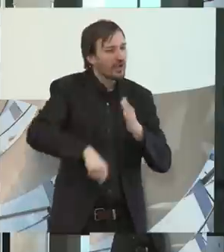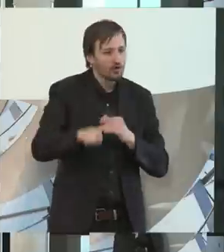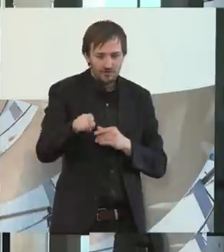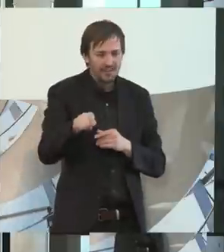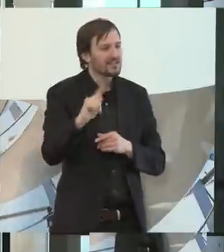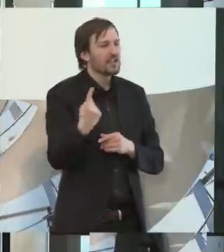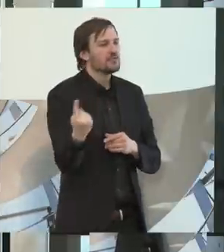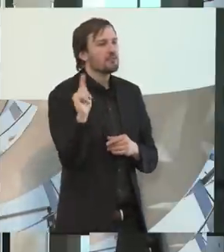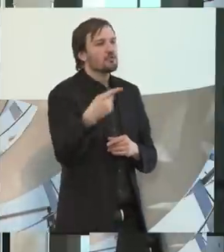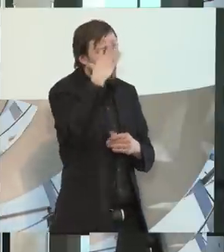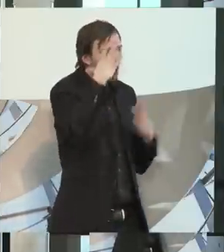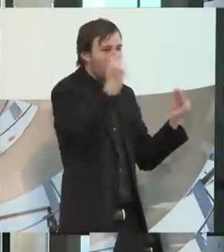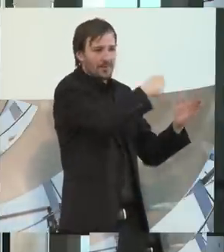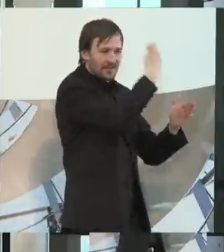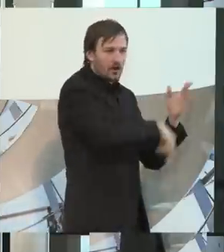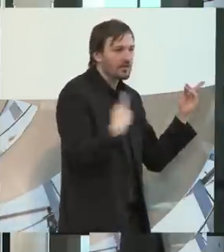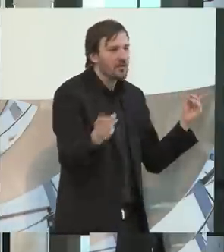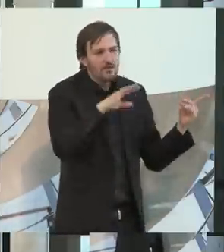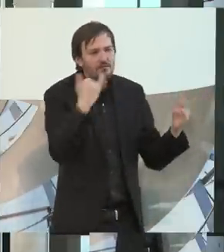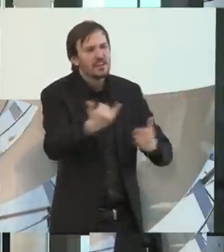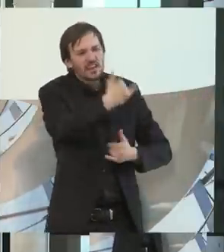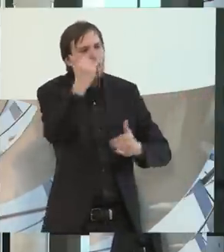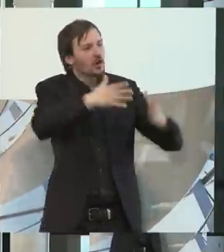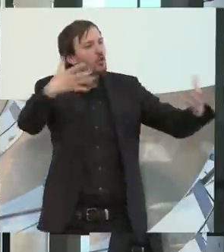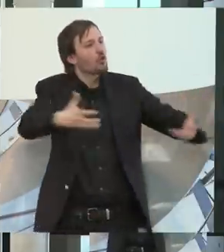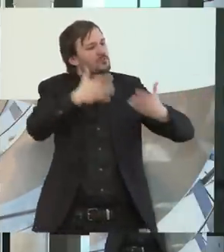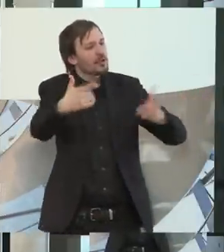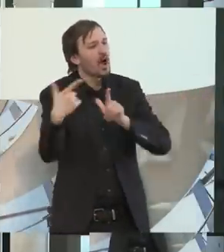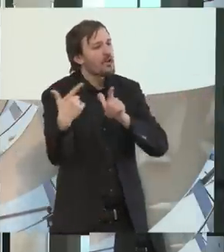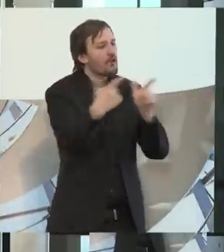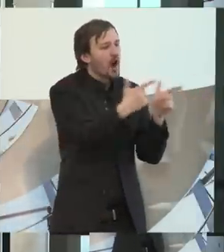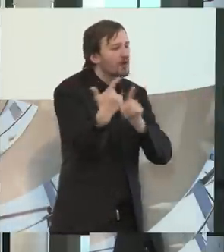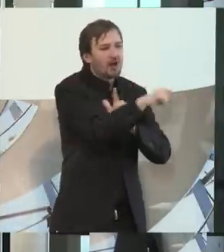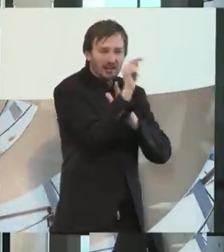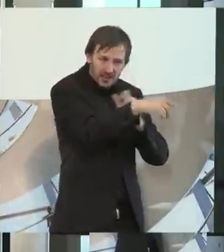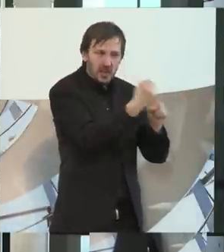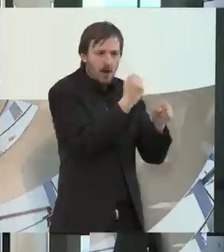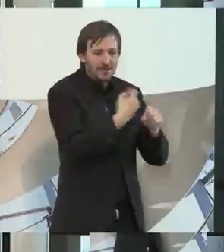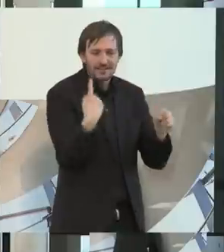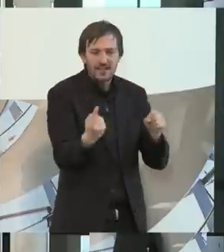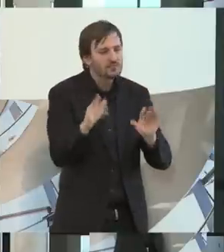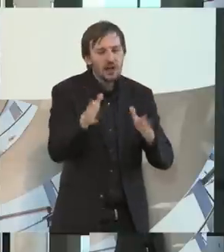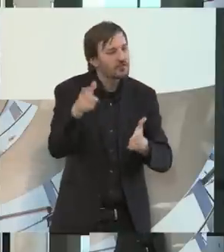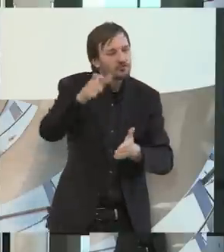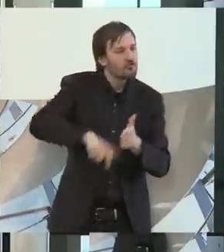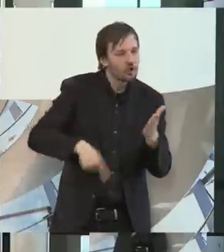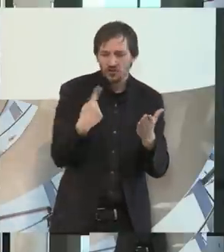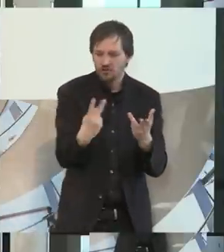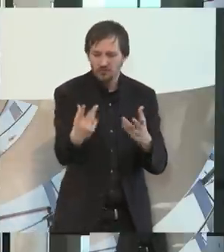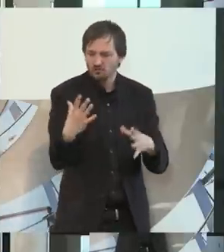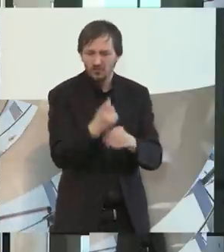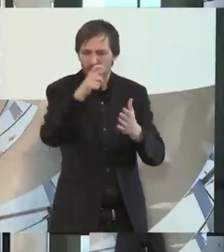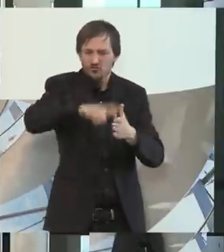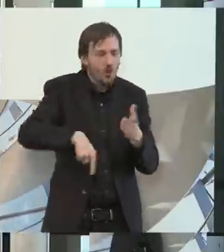hier nicht mehr zugelassen ist. Er ist damit über viele Jahre in eine Großbäckerei gefahren und hat dort gearbeitet, weil er keinen Führerschein machen konnte oder es nicht geschafft hat.